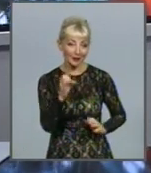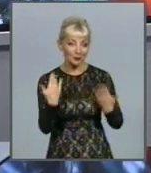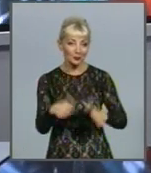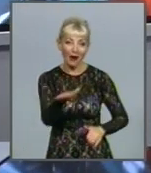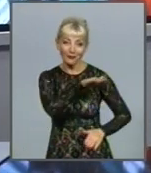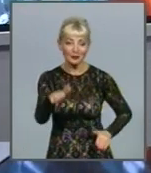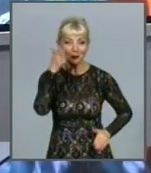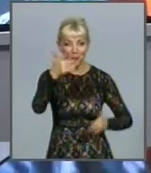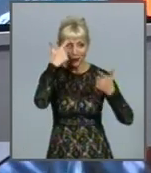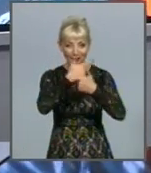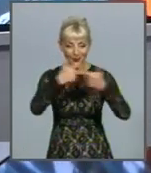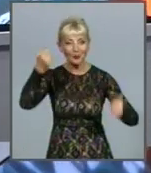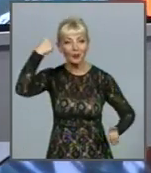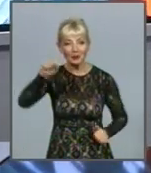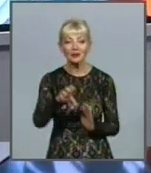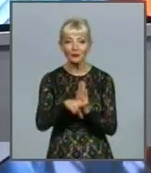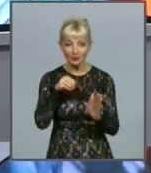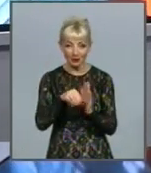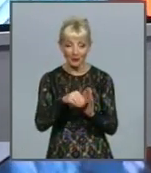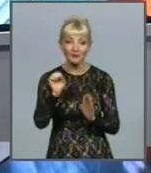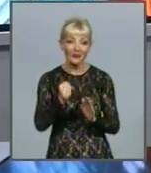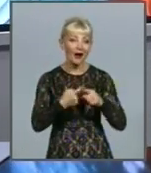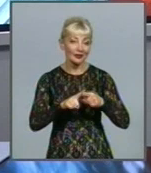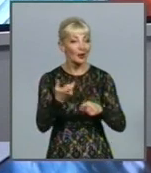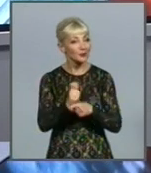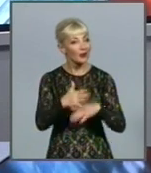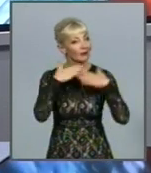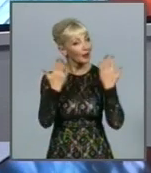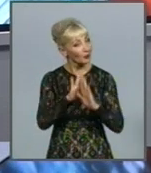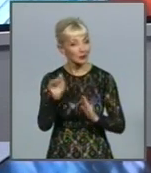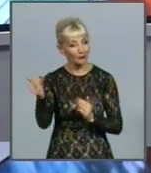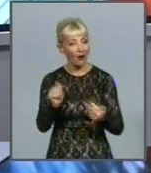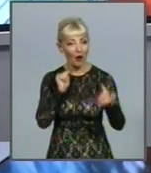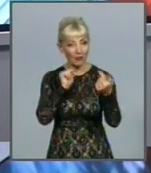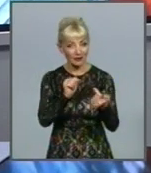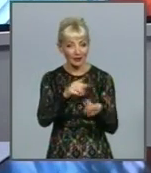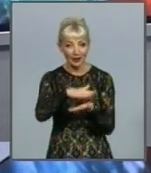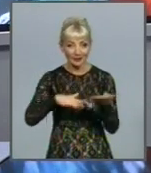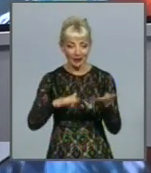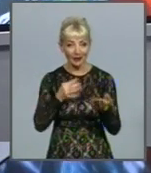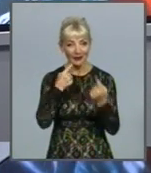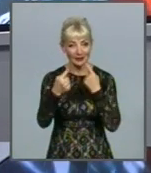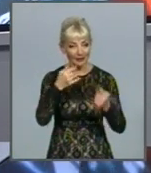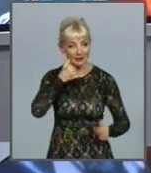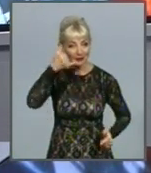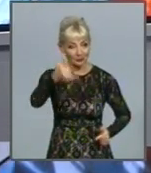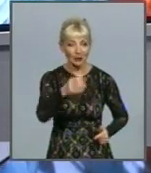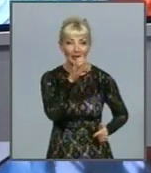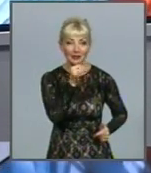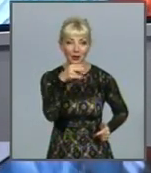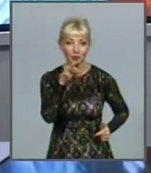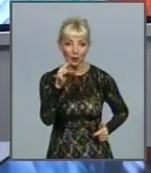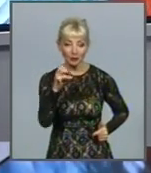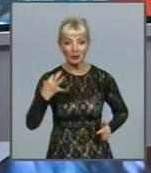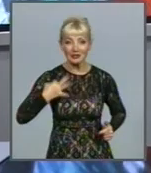офіційно буде оголошено переможцем виборів. А цього дуже не хочеться його опонентам. Далі розмова телефоном Юрія Сидоренка